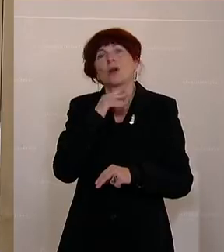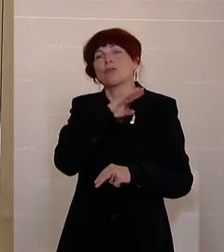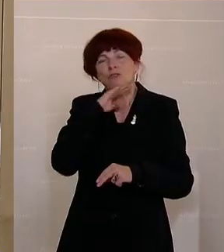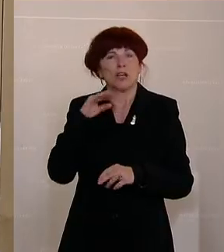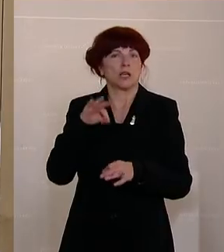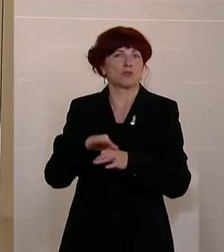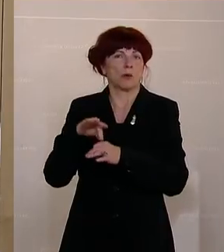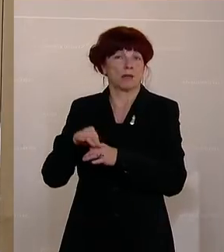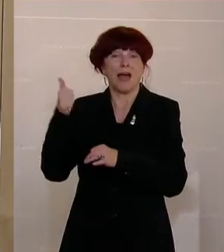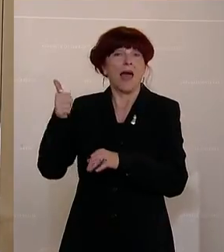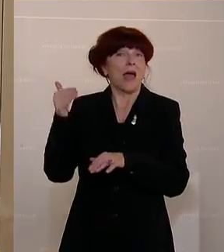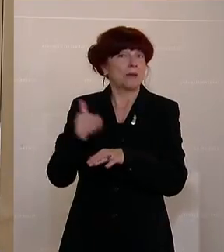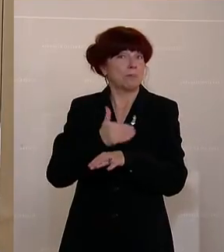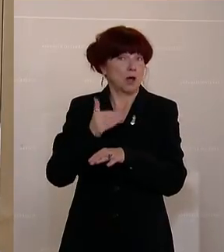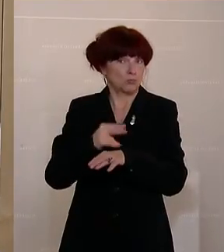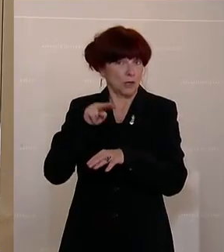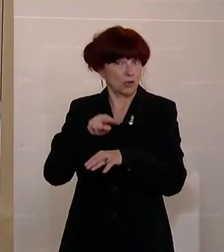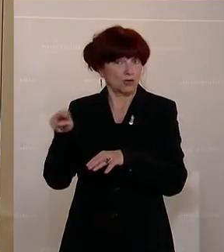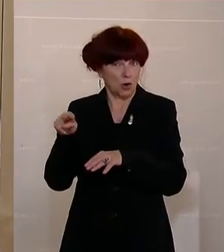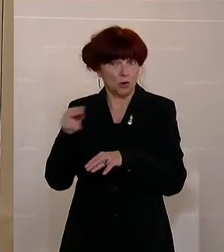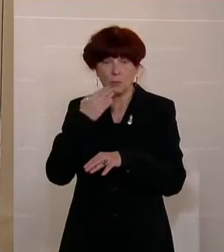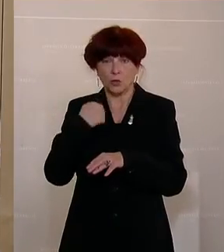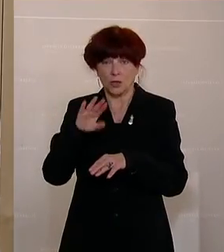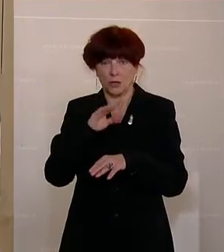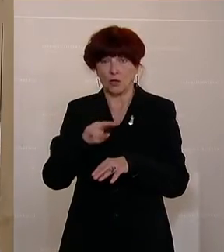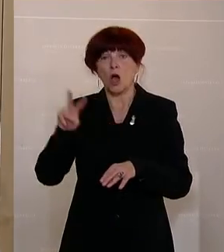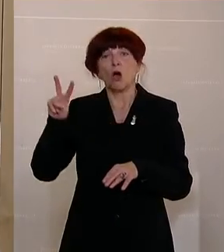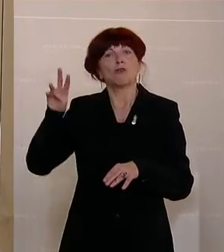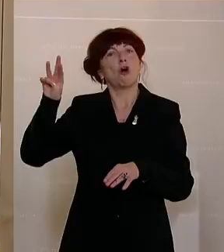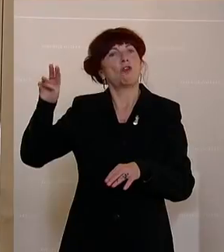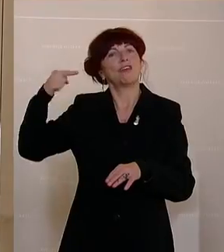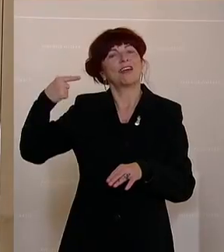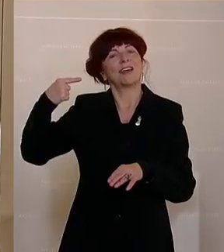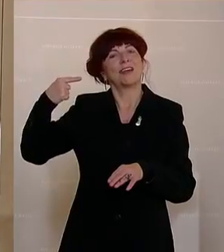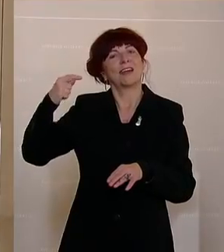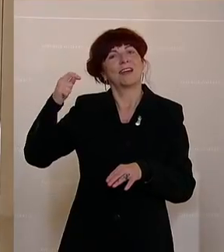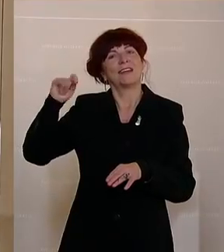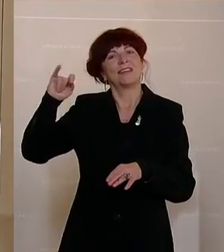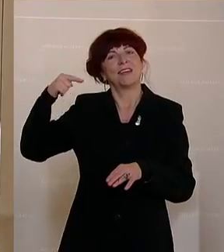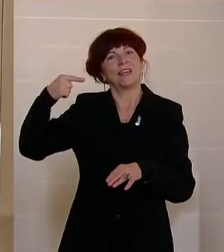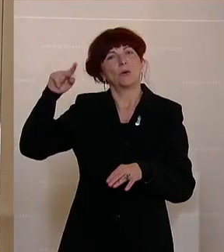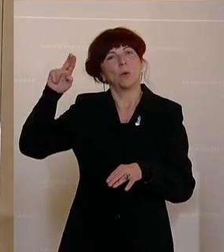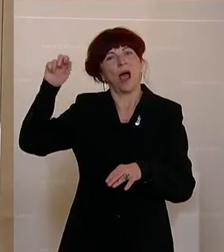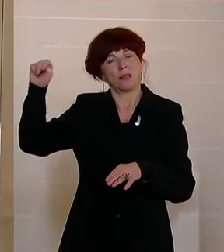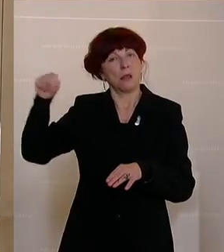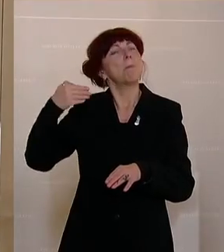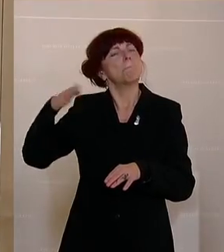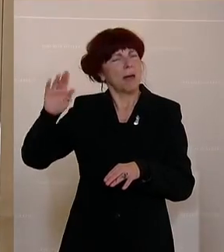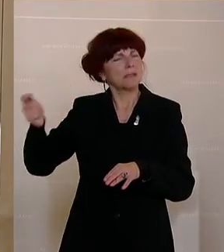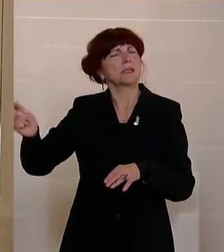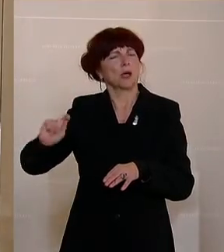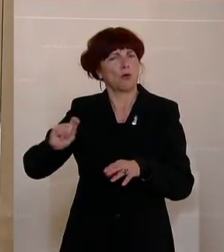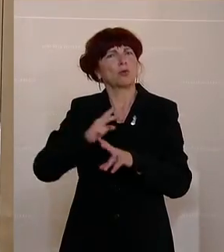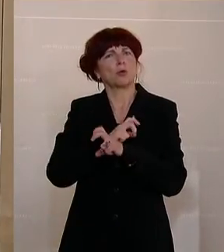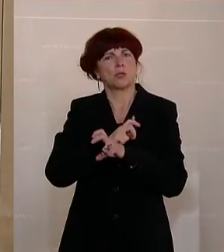Könnt ihr euch auch nachrechnen, ich gebe euch nachher gerne die Zahlen. Ein VW Tiguan, einer der meistgekauften Autos in Österreich, zahlt im Jahr